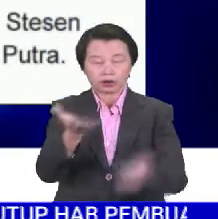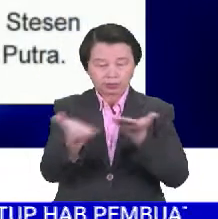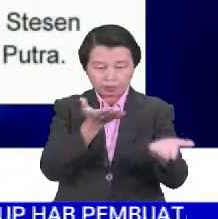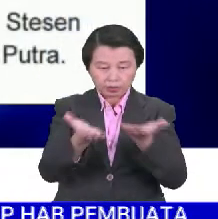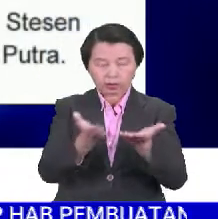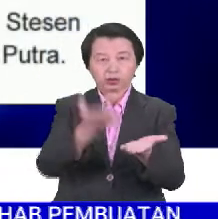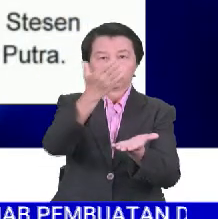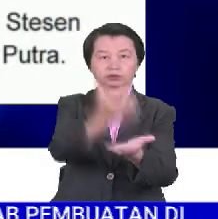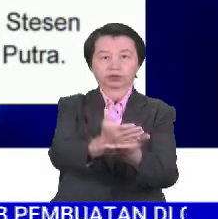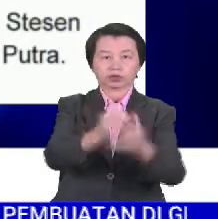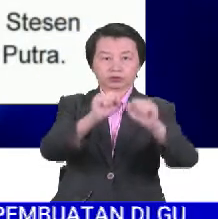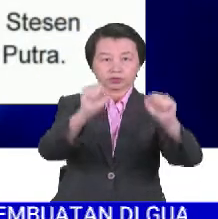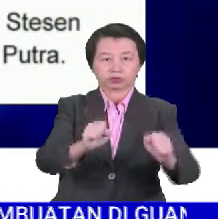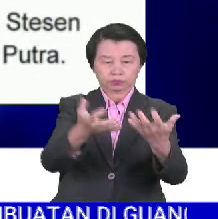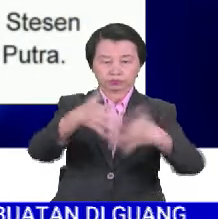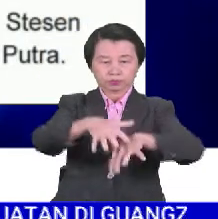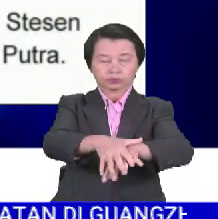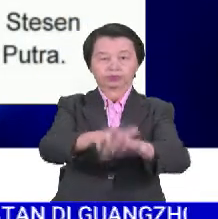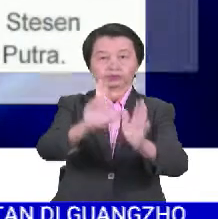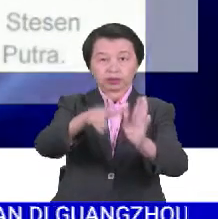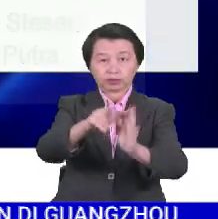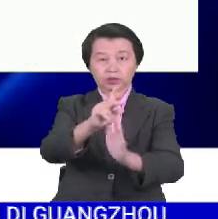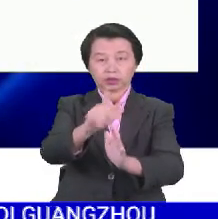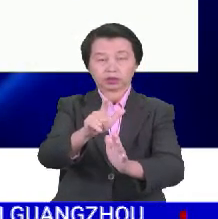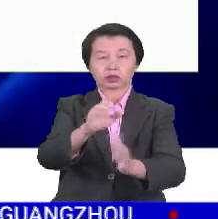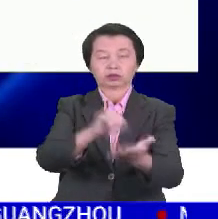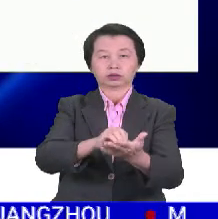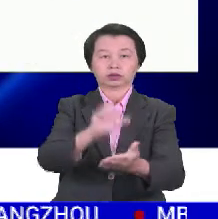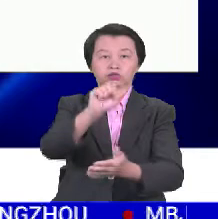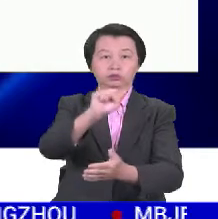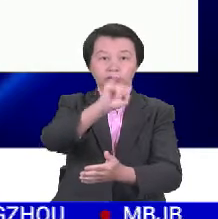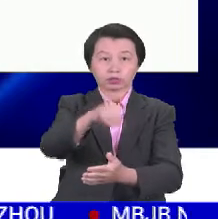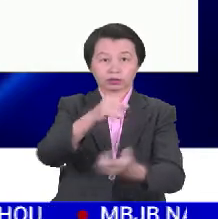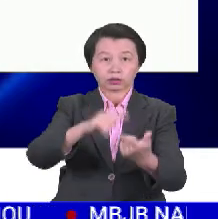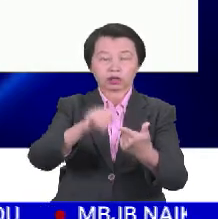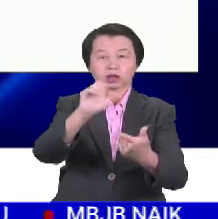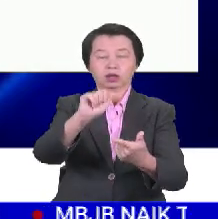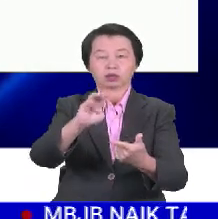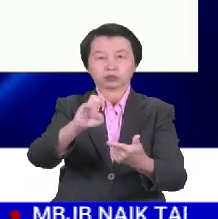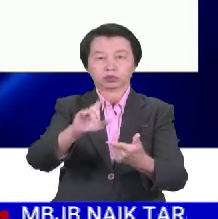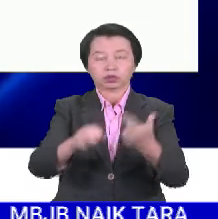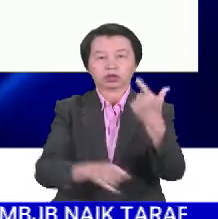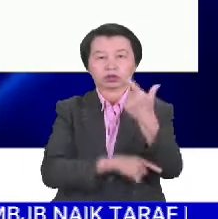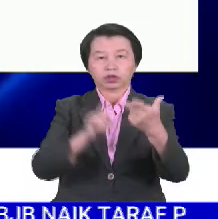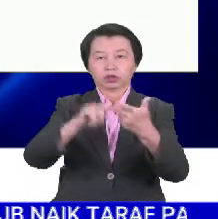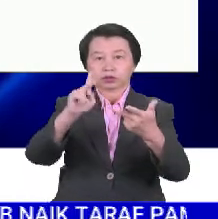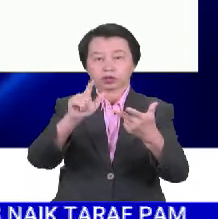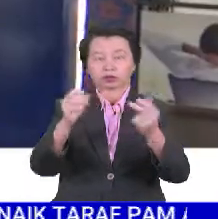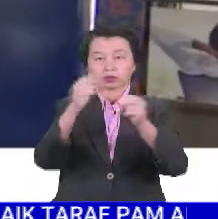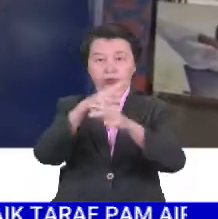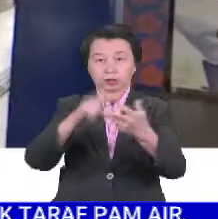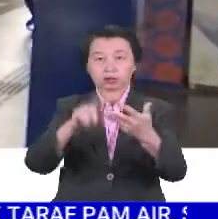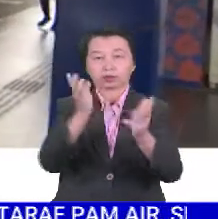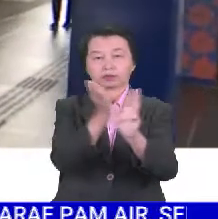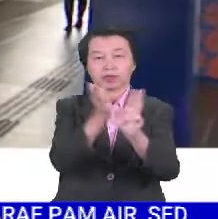itu juga berhenti di stesen integrasi Repi KL iaitu stesen Subang Jaya, Abdullah Hukum, KL Central, Kuala Lumpur,